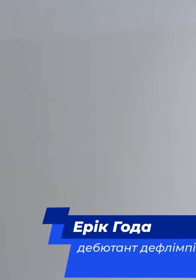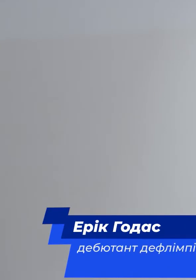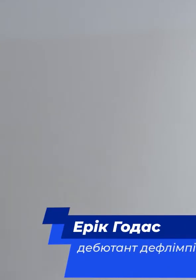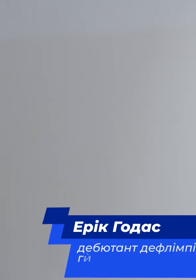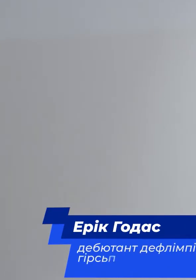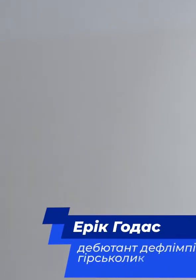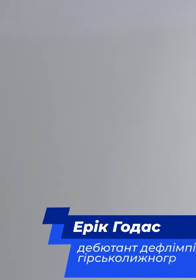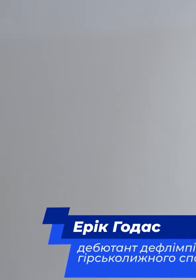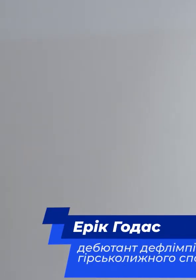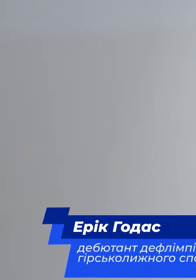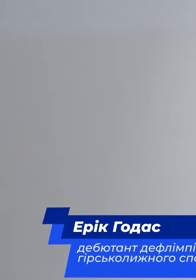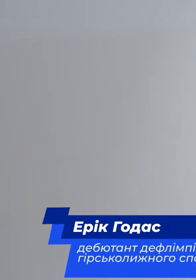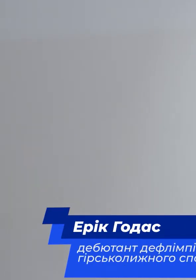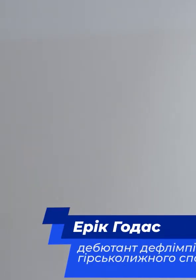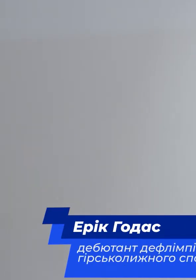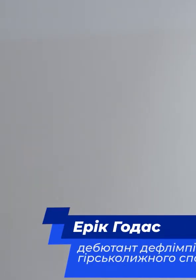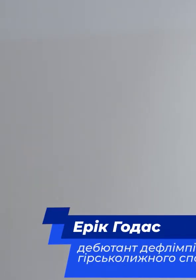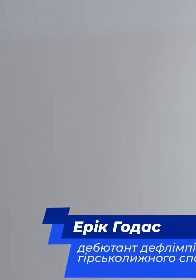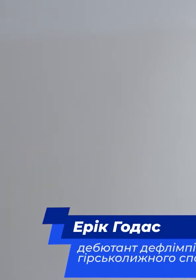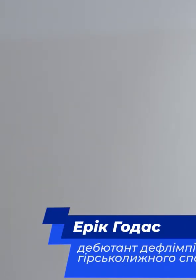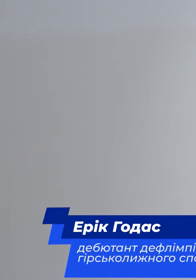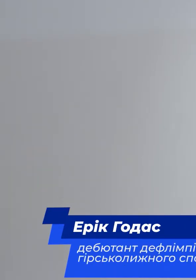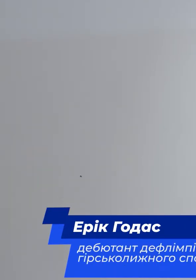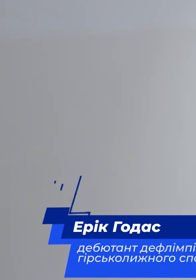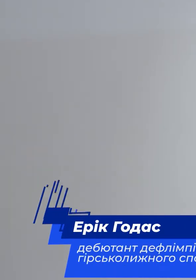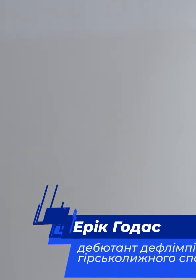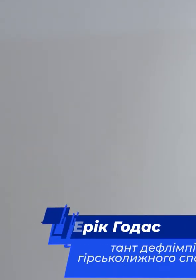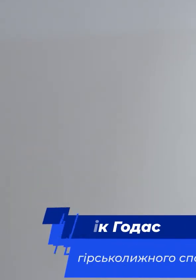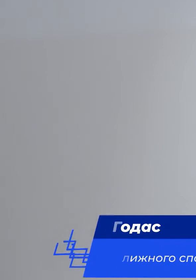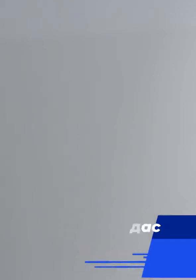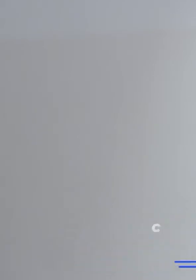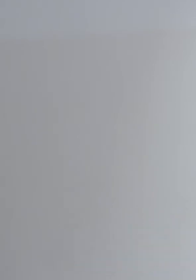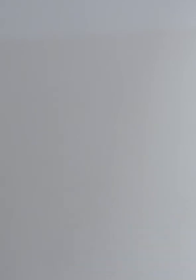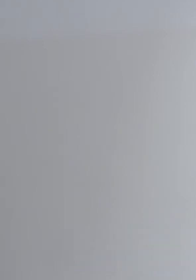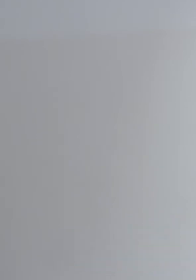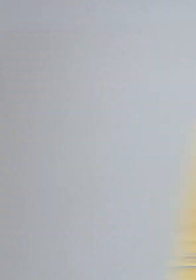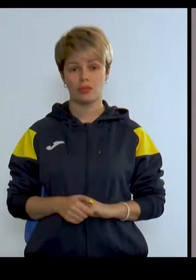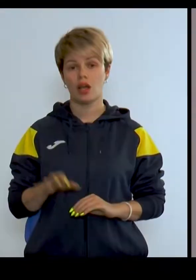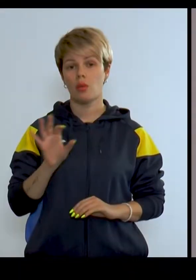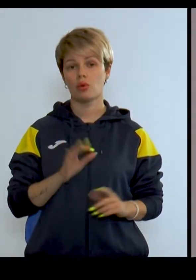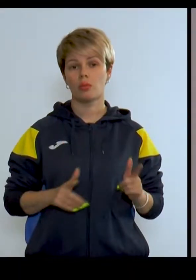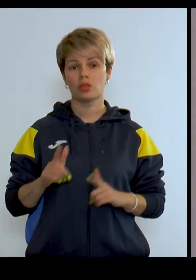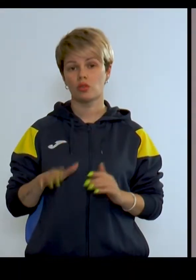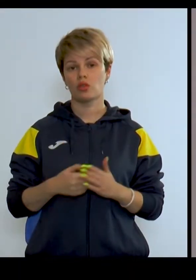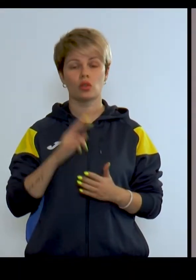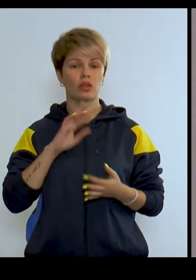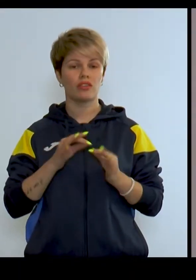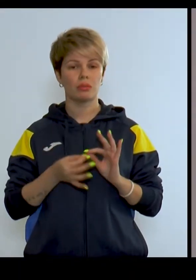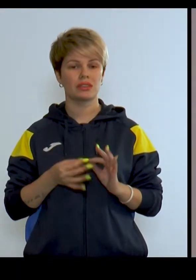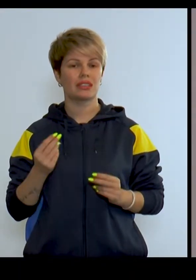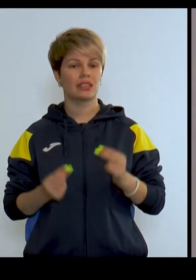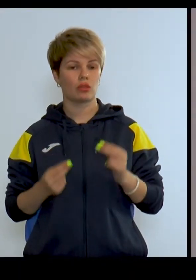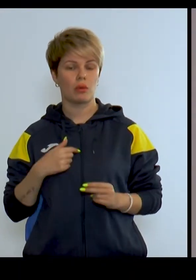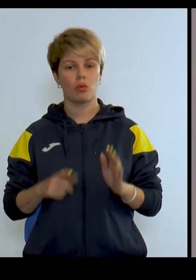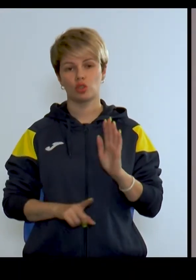що ми не видібрали Що я відчуваю? Що ж, я стараюсь і знаю, що треба працювати Підготовку до Дефлімпійських